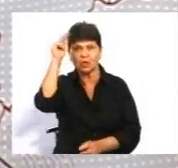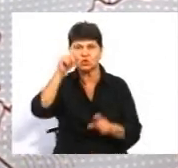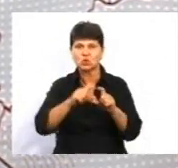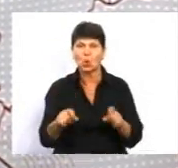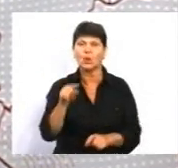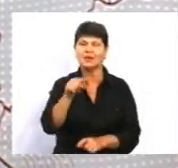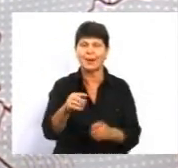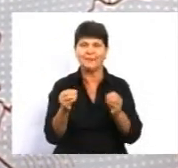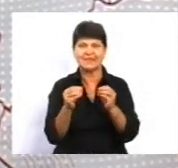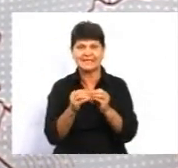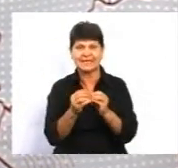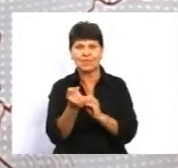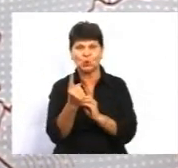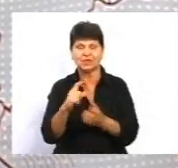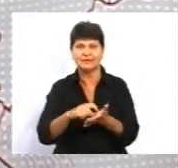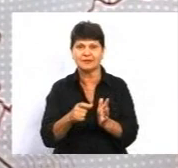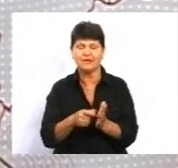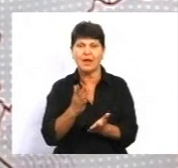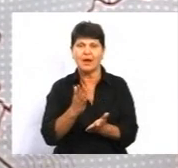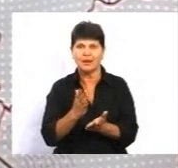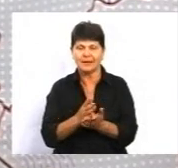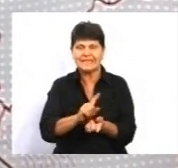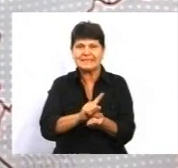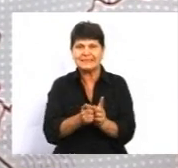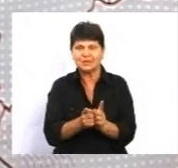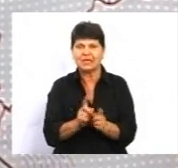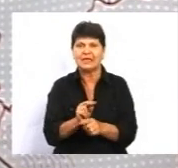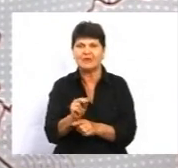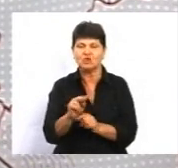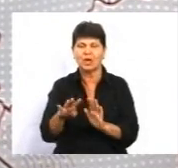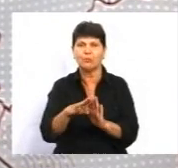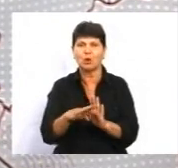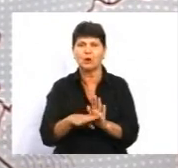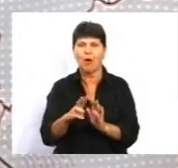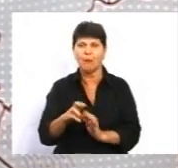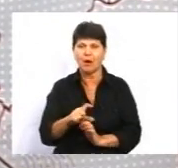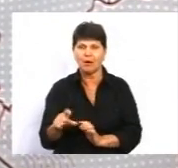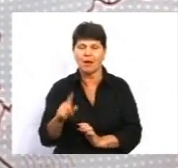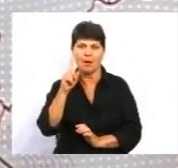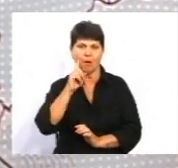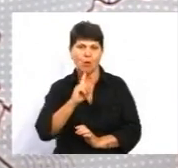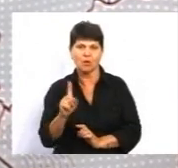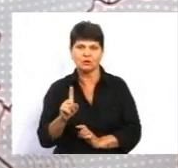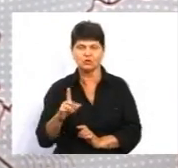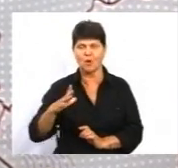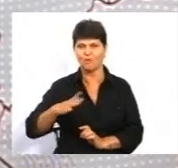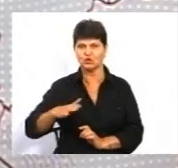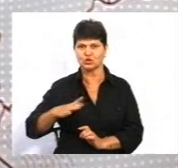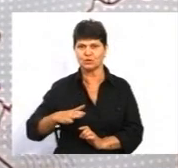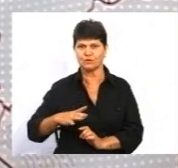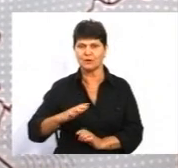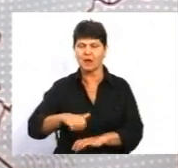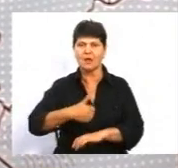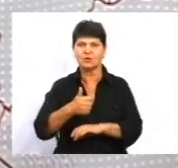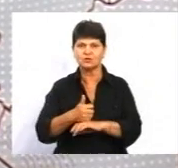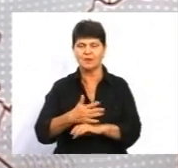-11 класах є певні зміни в навчальних програмах, але поки що ми всі в очікуванні найголовнішої